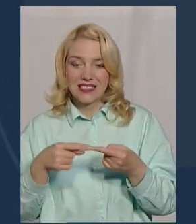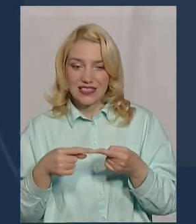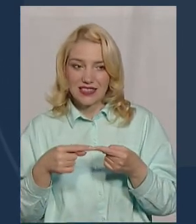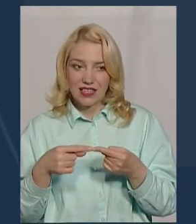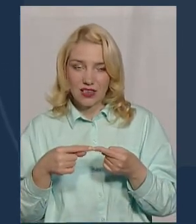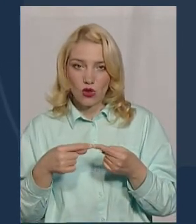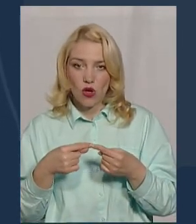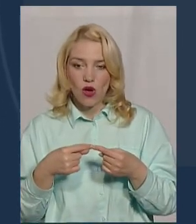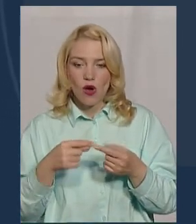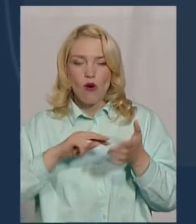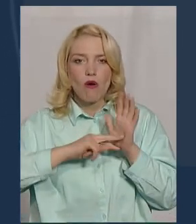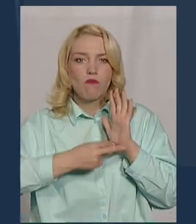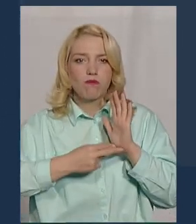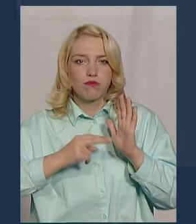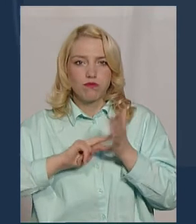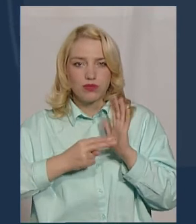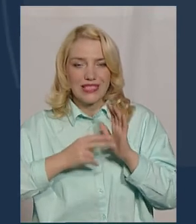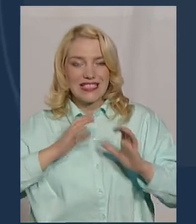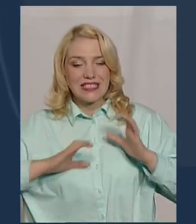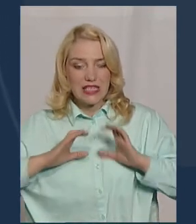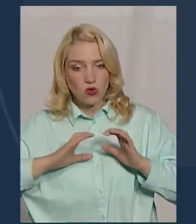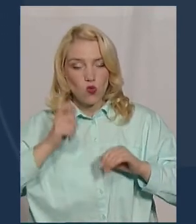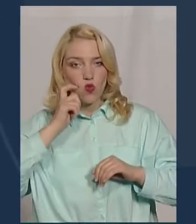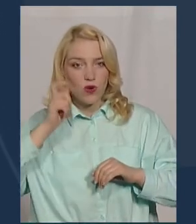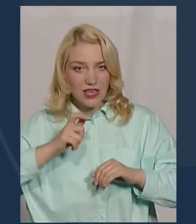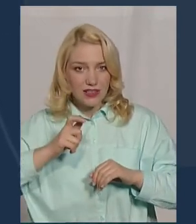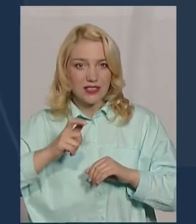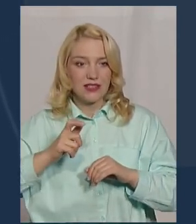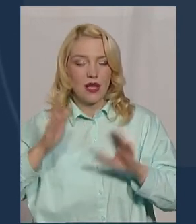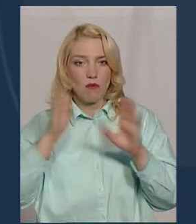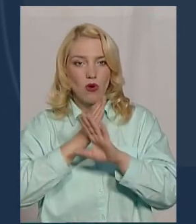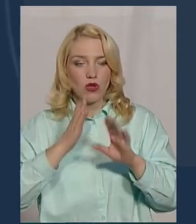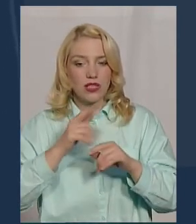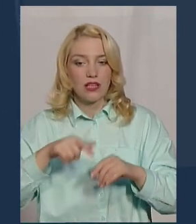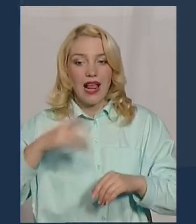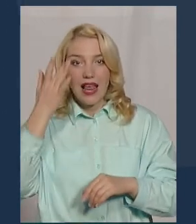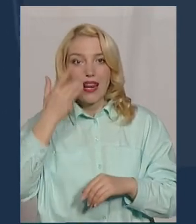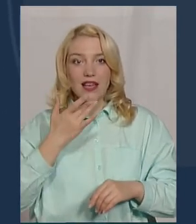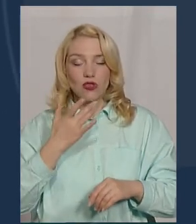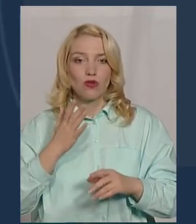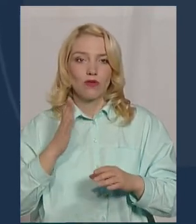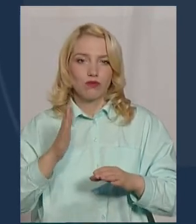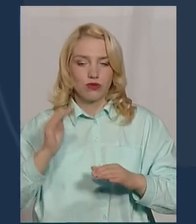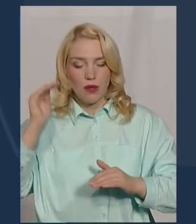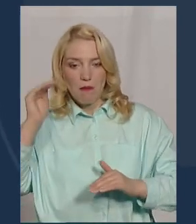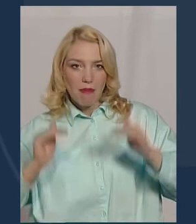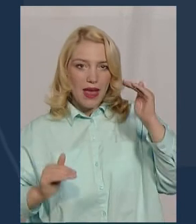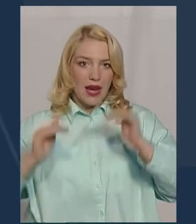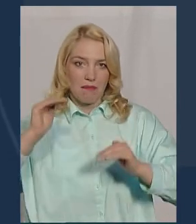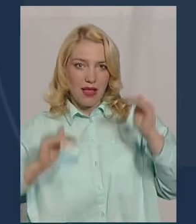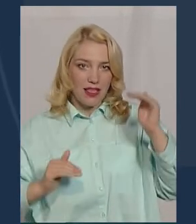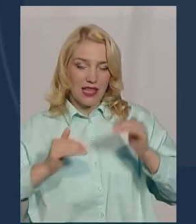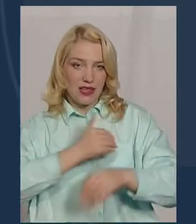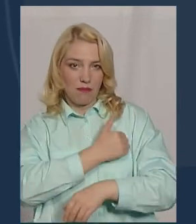догострокових прогнозів Інституту гіперметерології України, літо 2020-го очікується зі значними перепадами температур